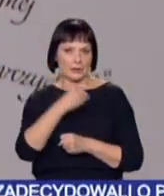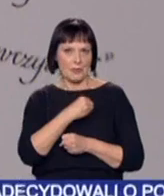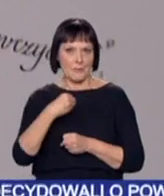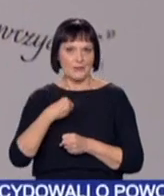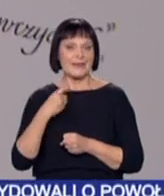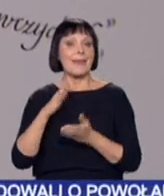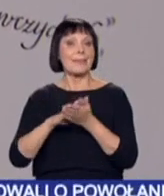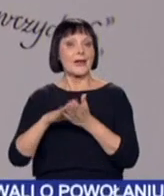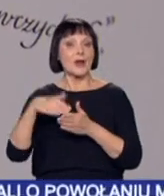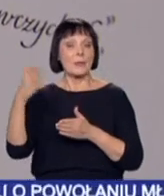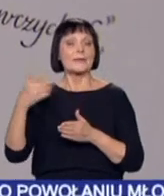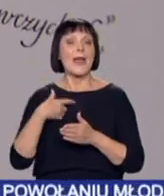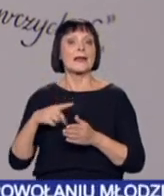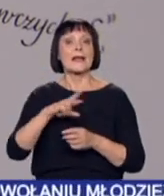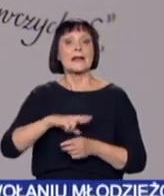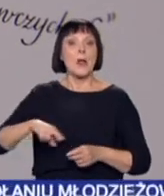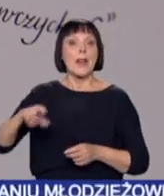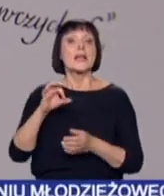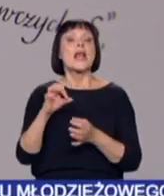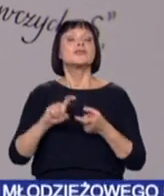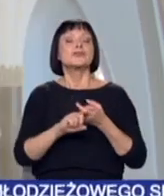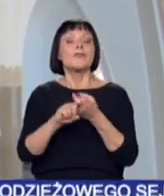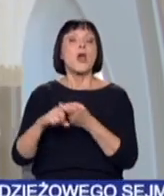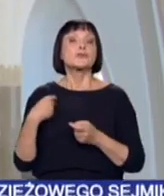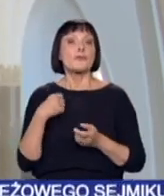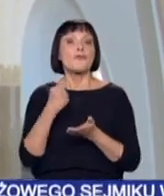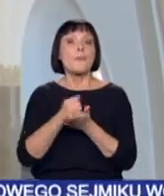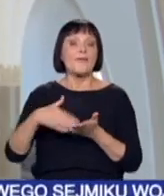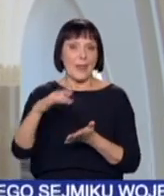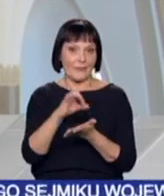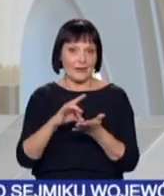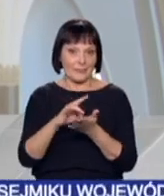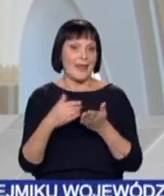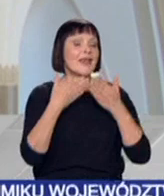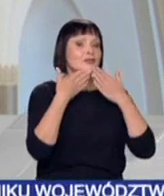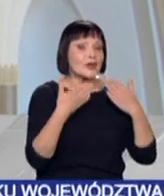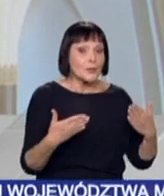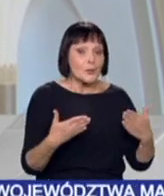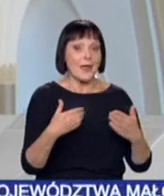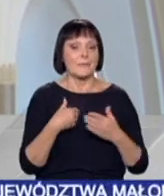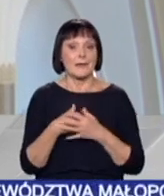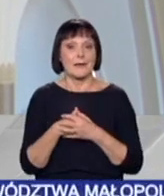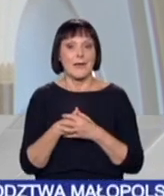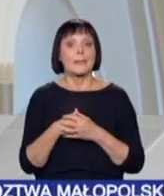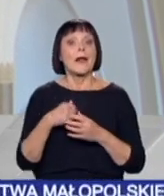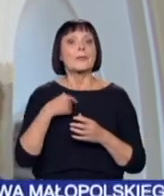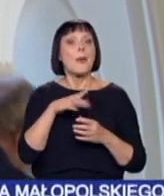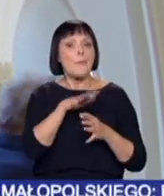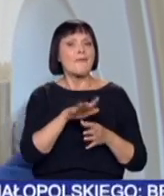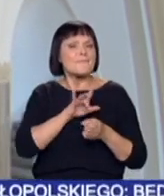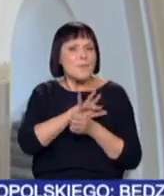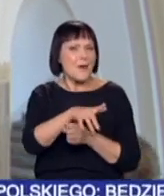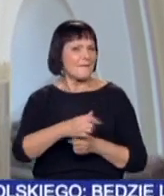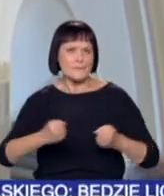Wróżnienie przyznaje Federacja Regionalnych Związków Gmin i Powiatów RP. Dziękujemy tym, którzy wywarli wielki